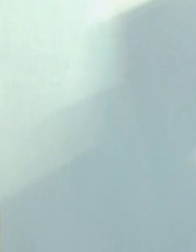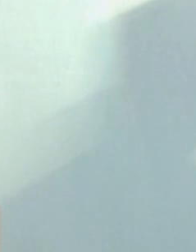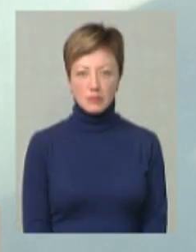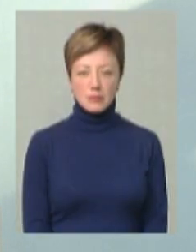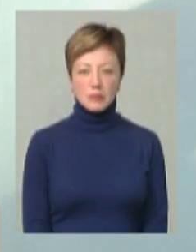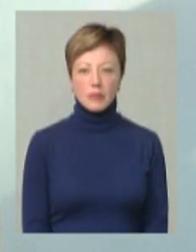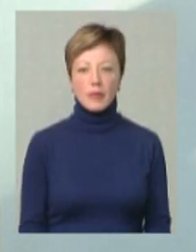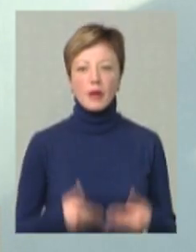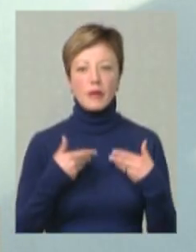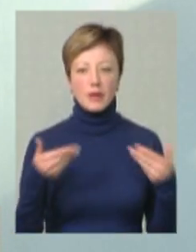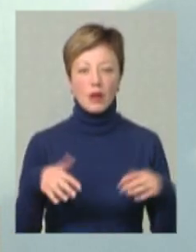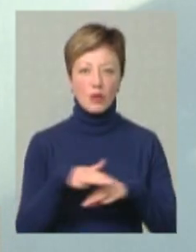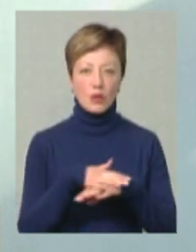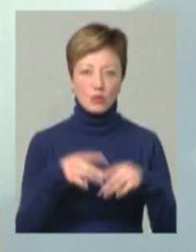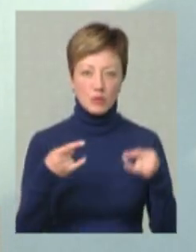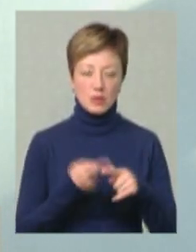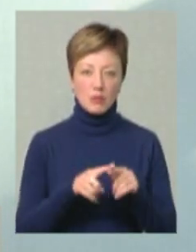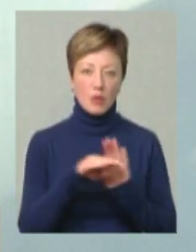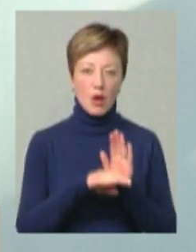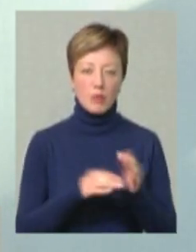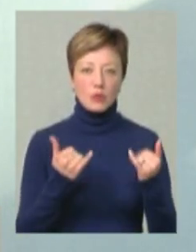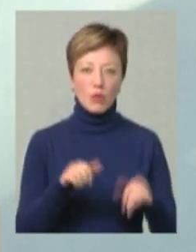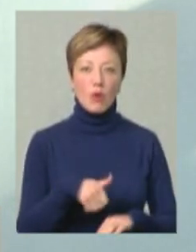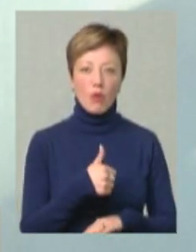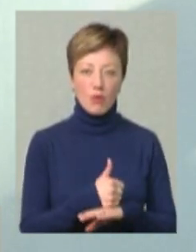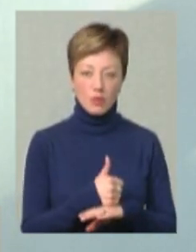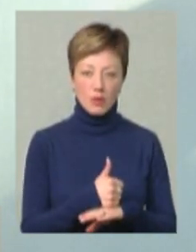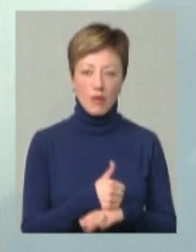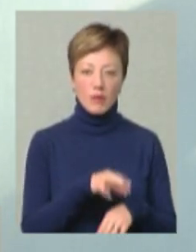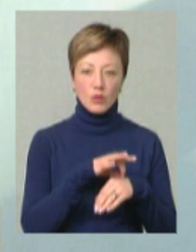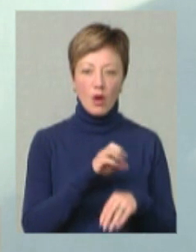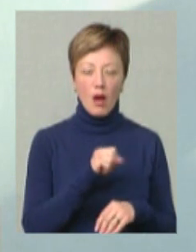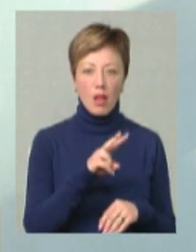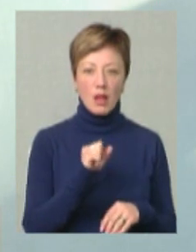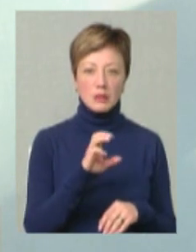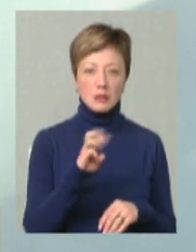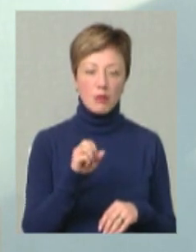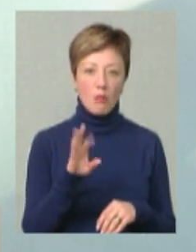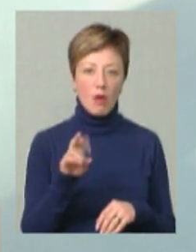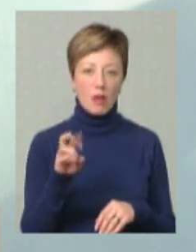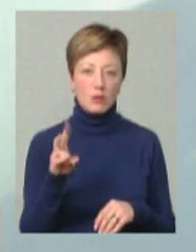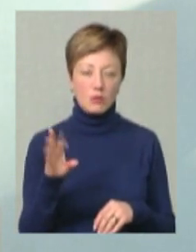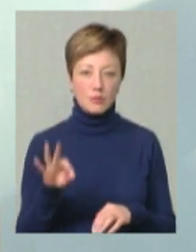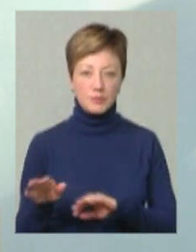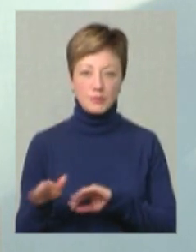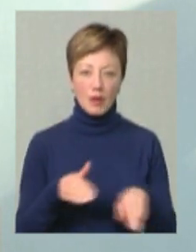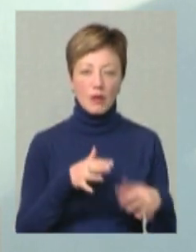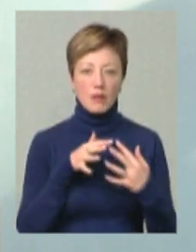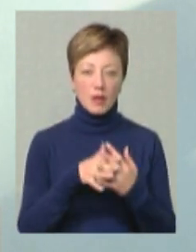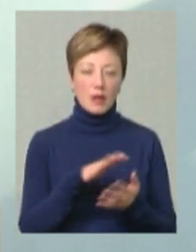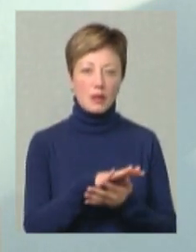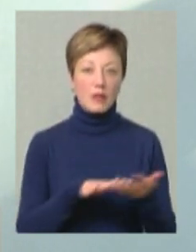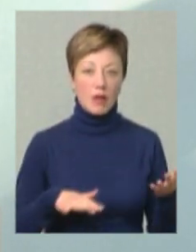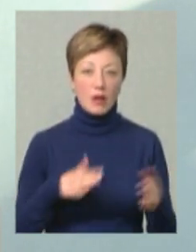Вітаю на Суспільному. Це програма «Сьогодні головне». Мене звати Алло Самойленко. Війна триває.